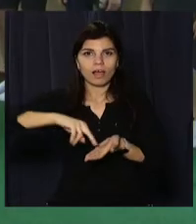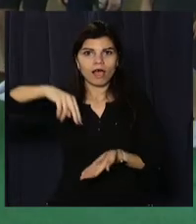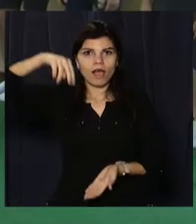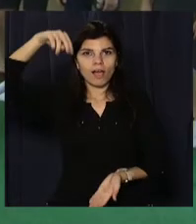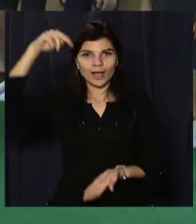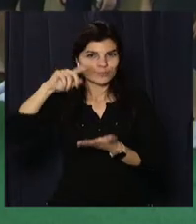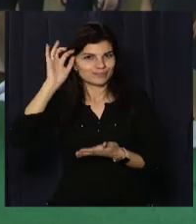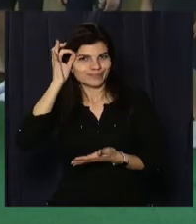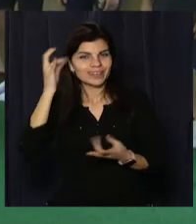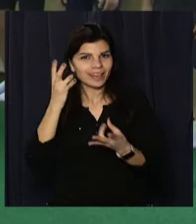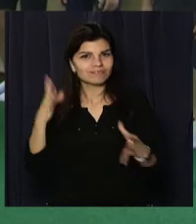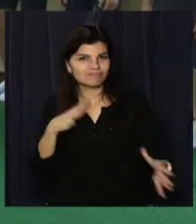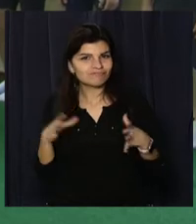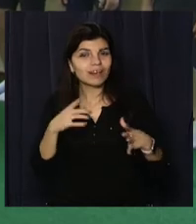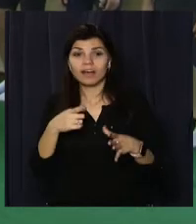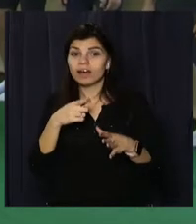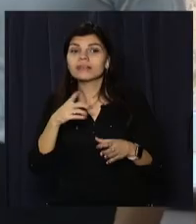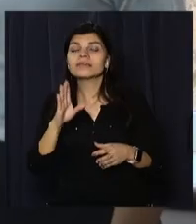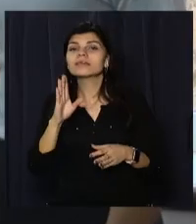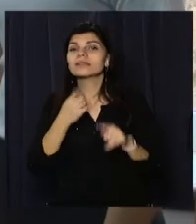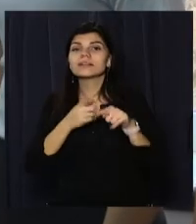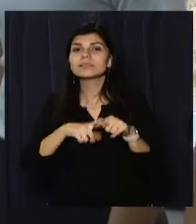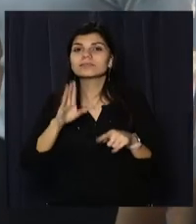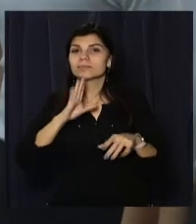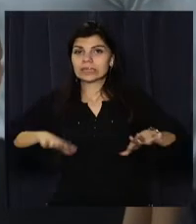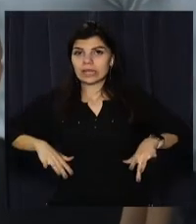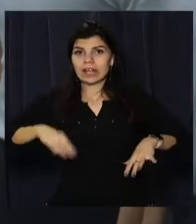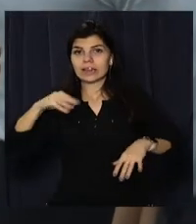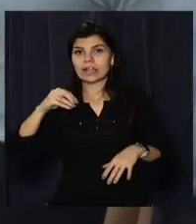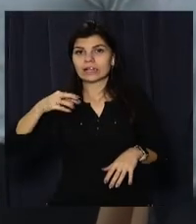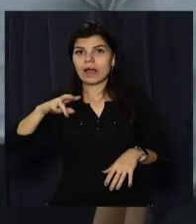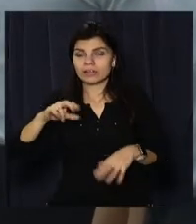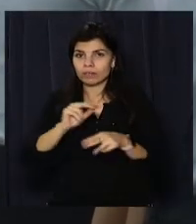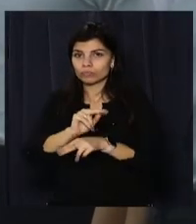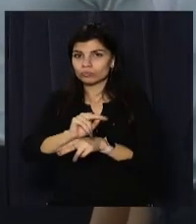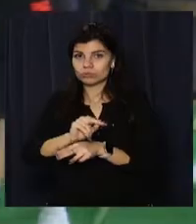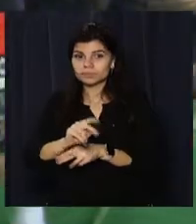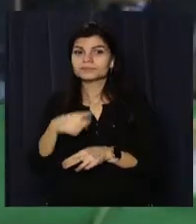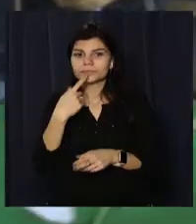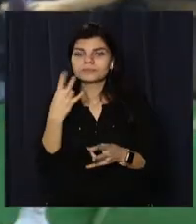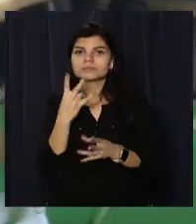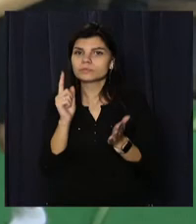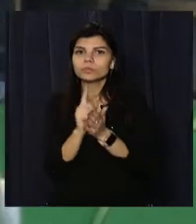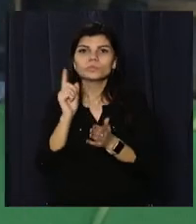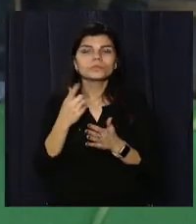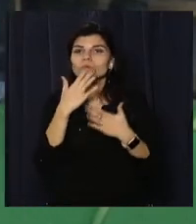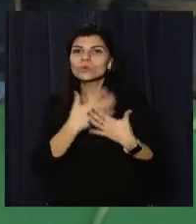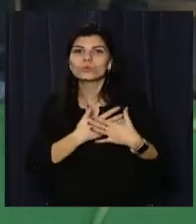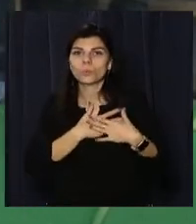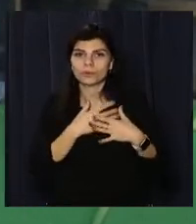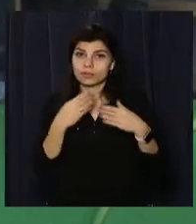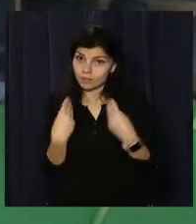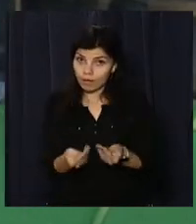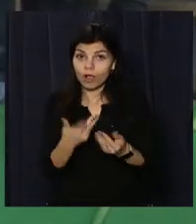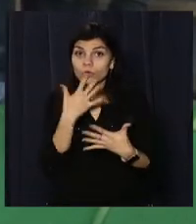Цих спортсменів вже не один рік тренує Тетяна Паплінська. Передусім необхідно кожному з них привити любов до стрибків на батуті.